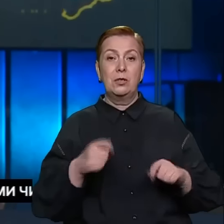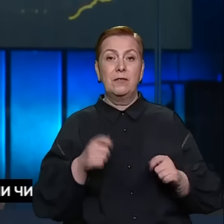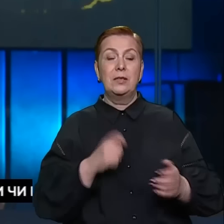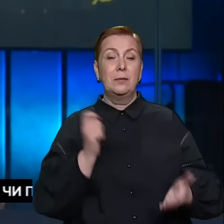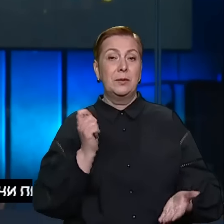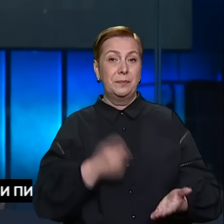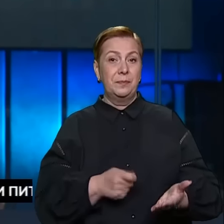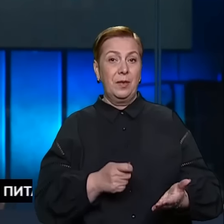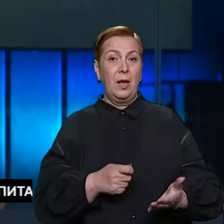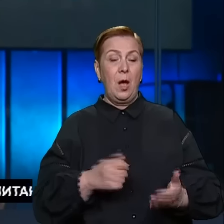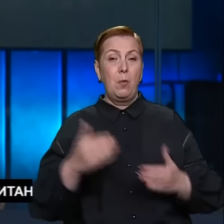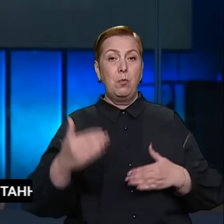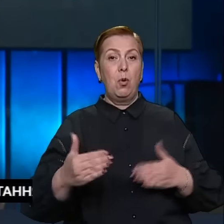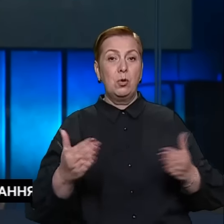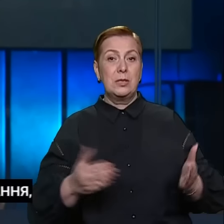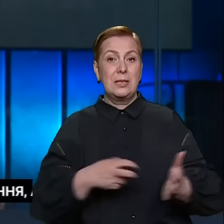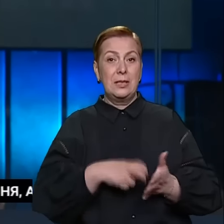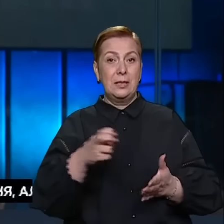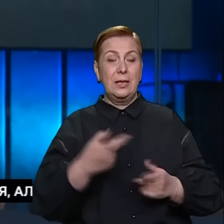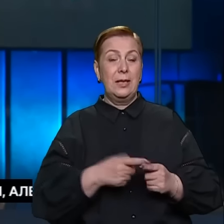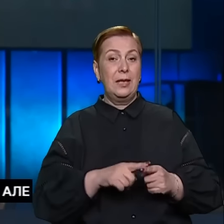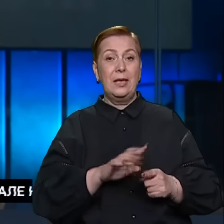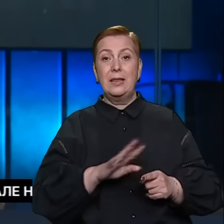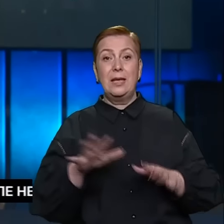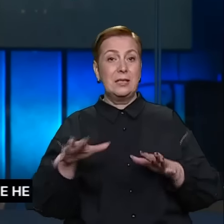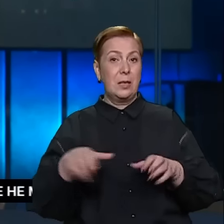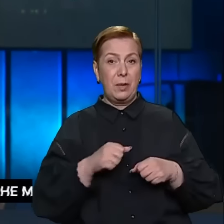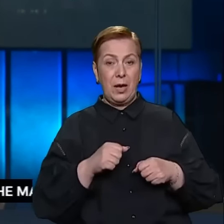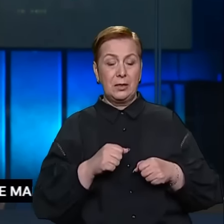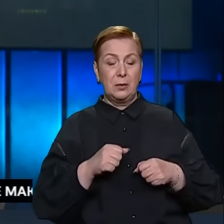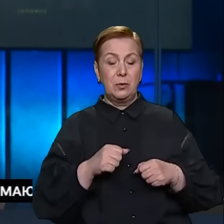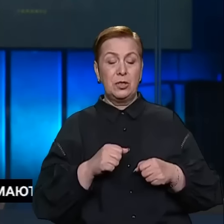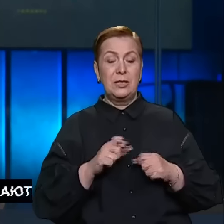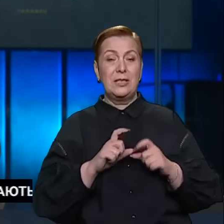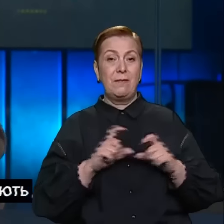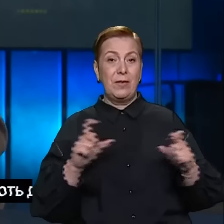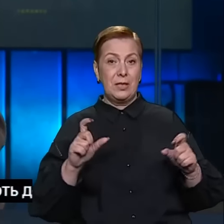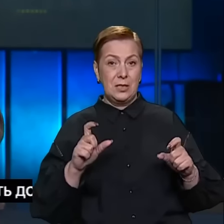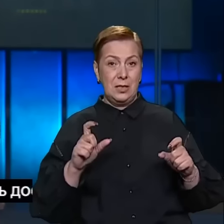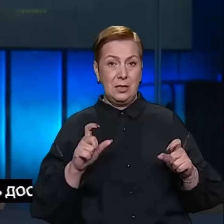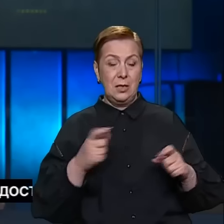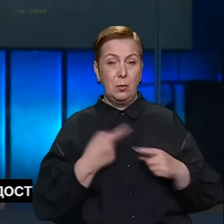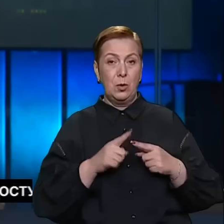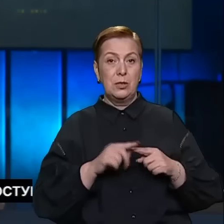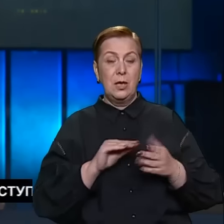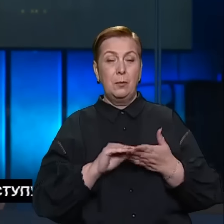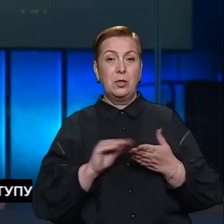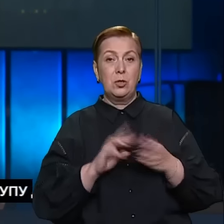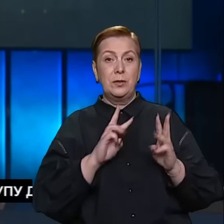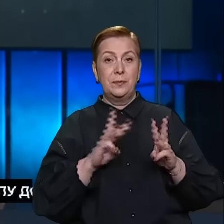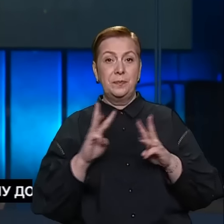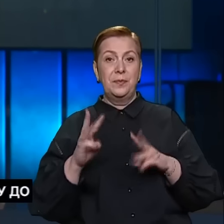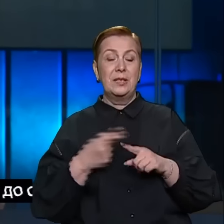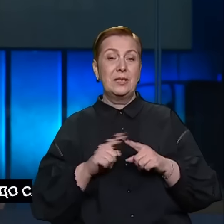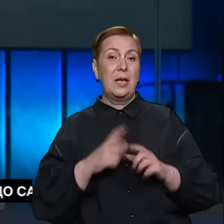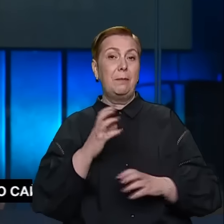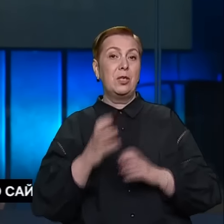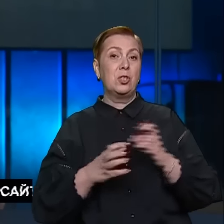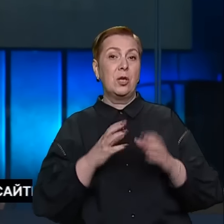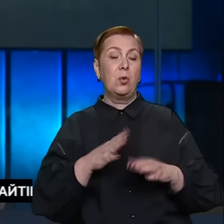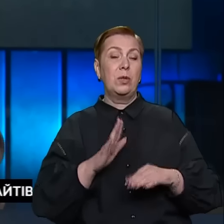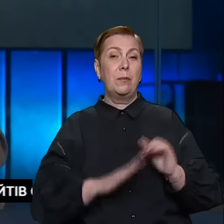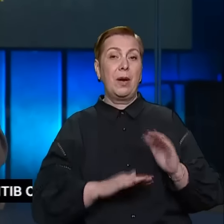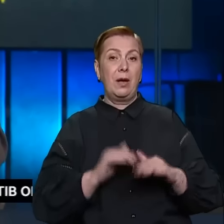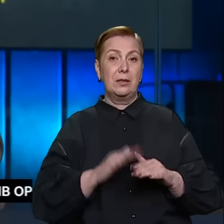аукціоні посилки, які не забиратимуть з відділень. Про це пишуть на сайті компанії. Мовляв, це міжнародна практика.